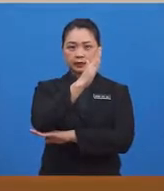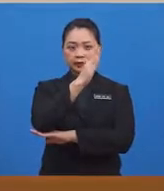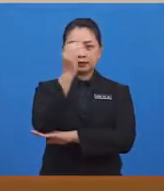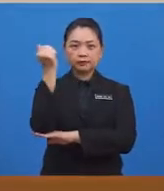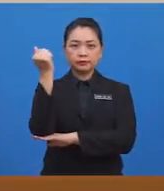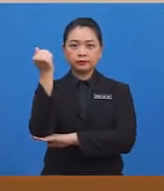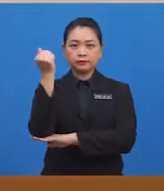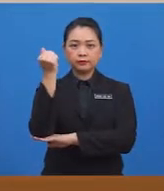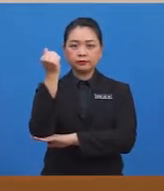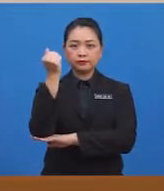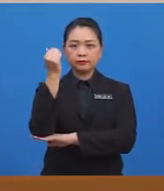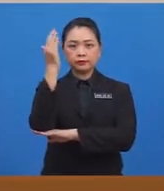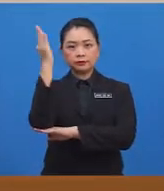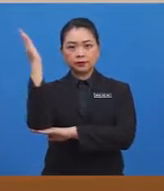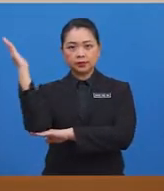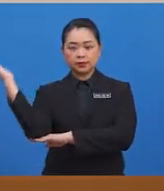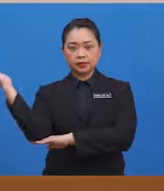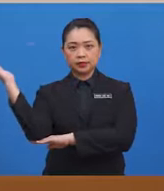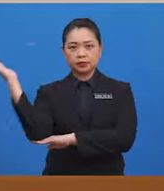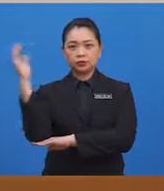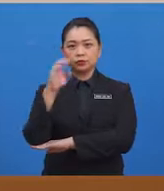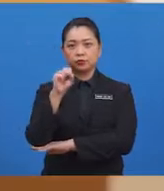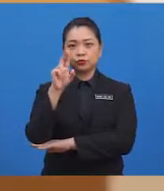ia adalah sudut cakar.